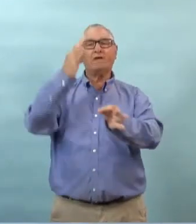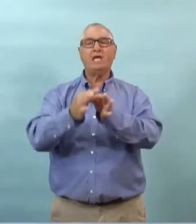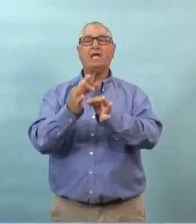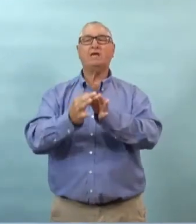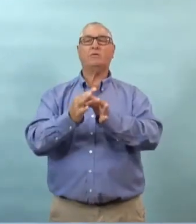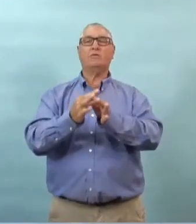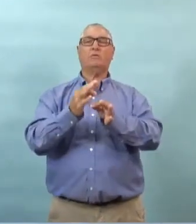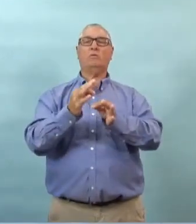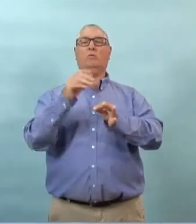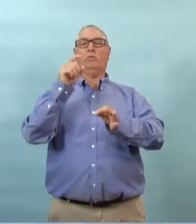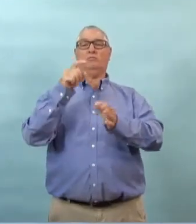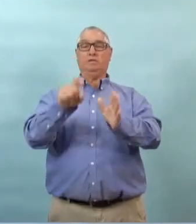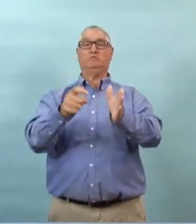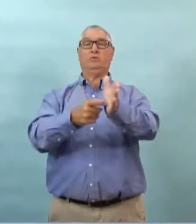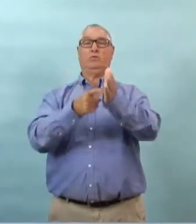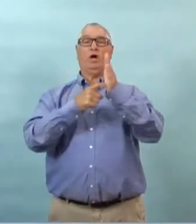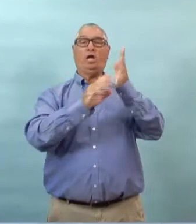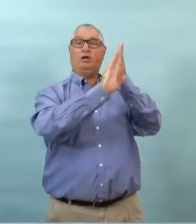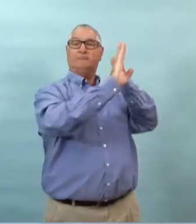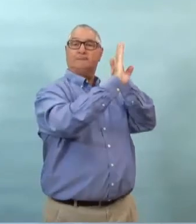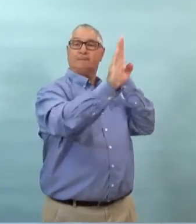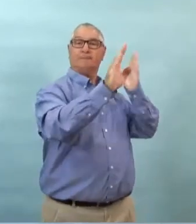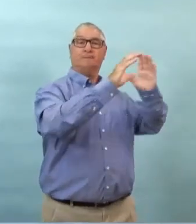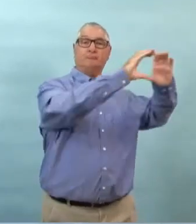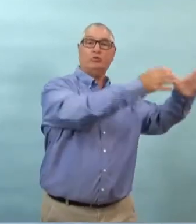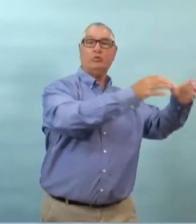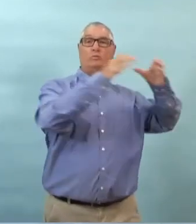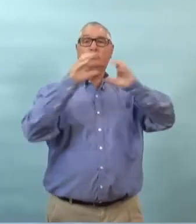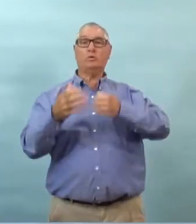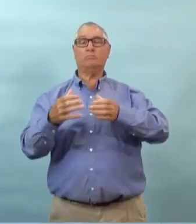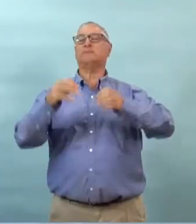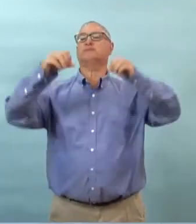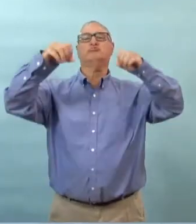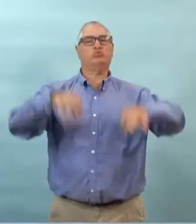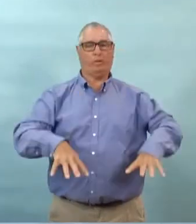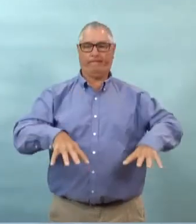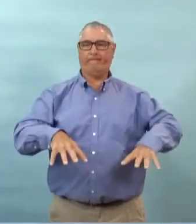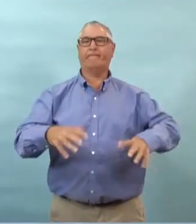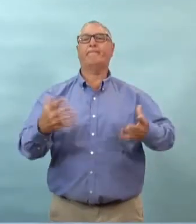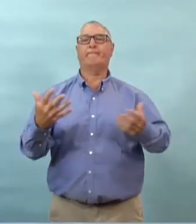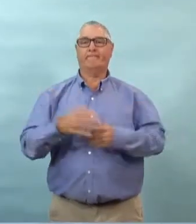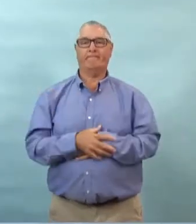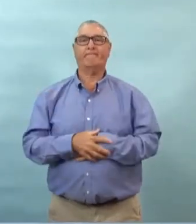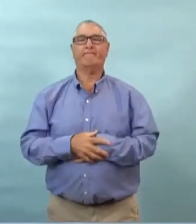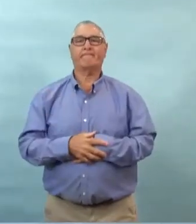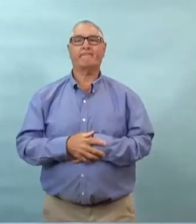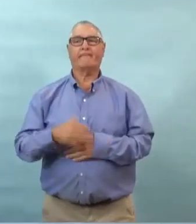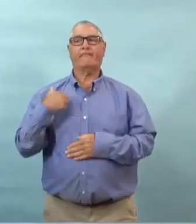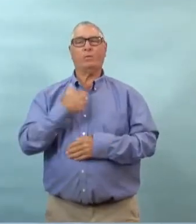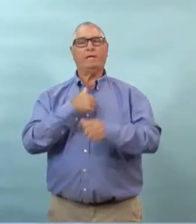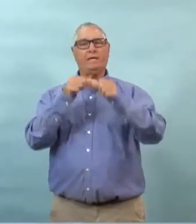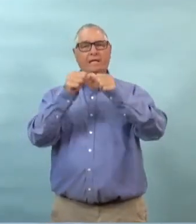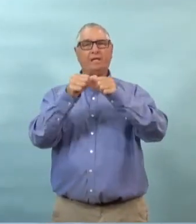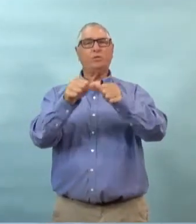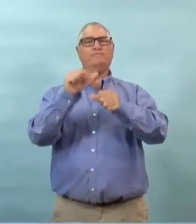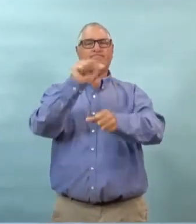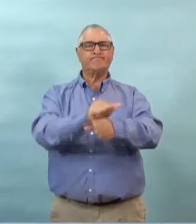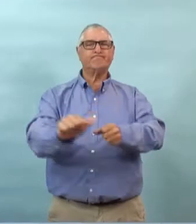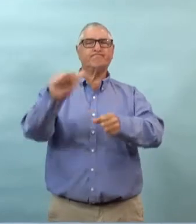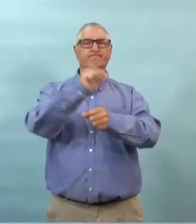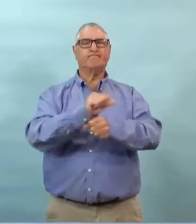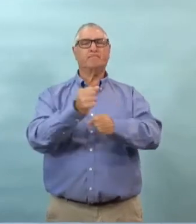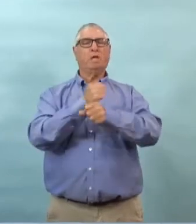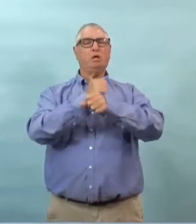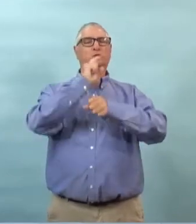de former des cohortes et je crois que ça a été apprécié mais comme on l'a dit les autorités de santé publique vont continuer à surveiller la situation et à essayer